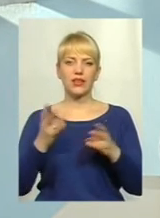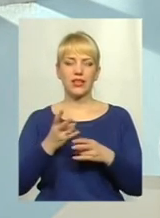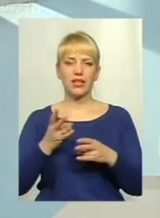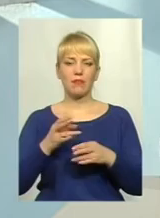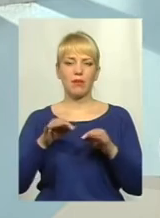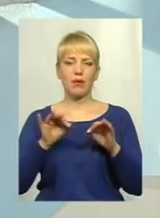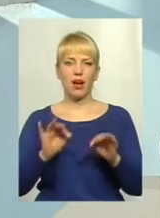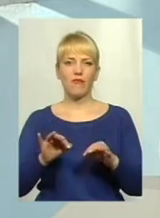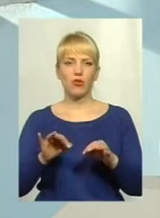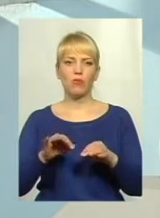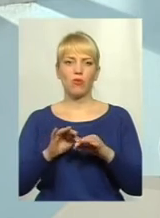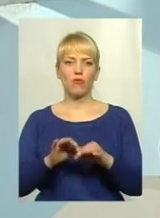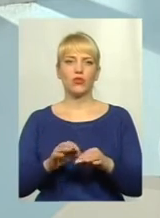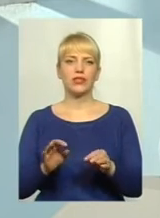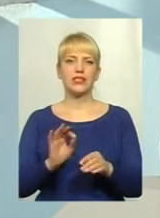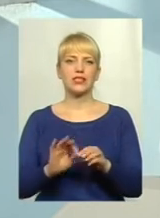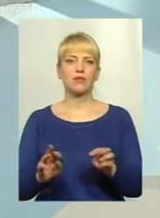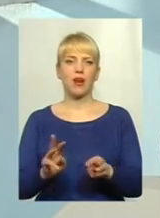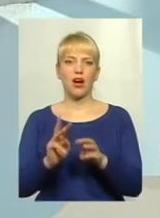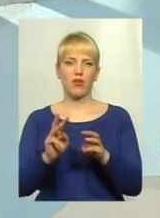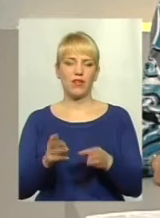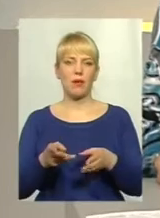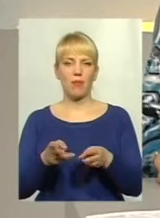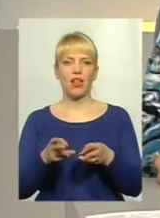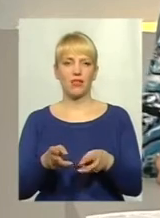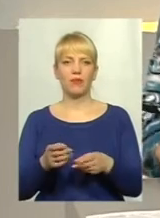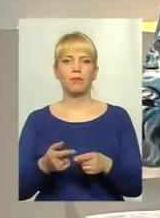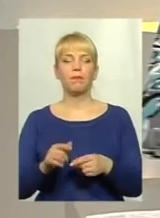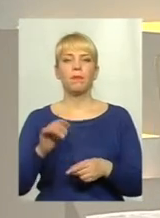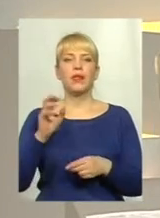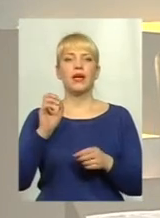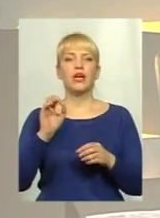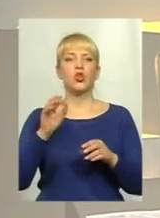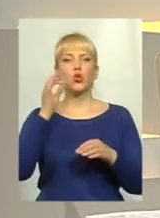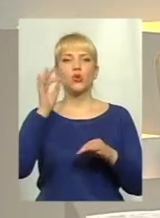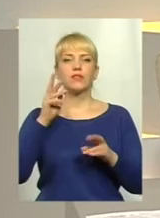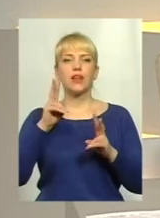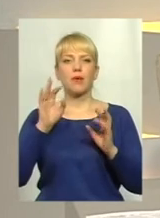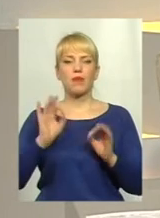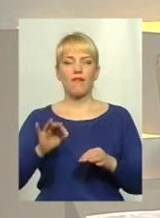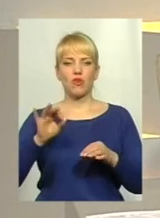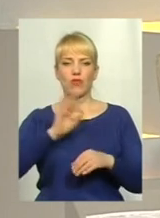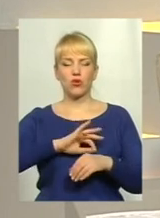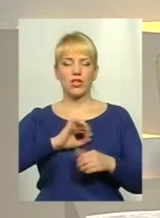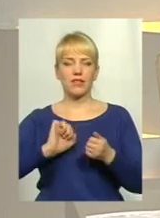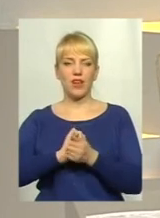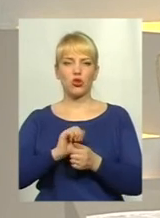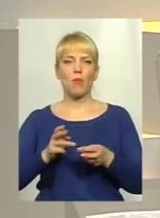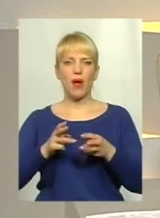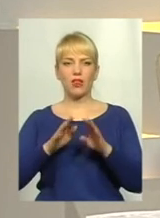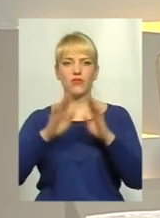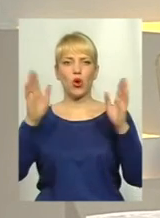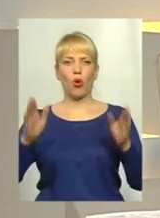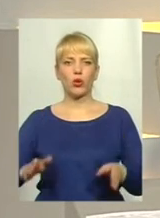правильно проводити спалювання палива. Досвід, як правильно використовувати твердопаливні котли, і,